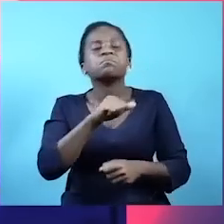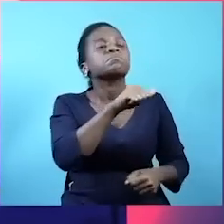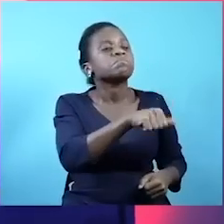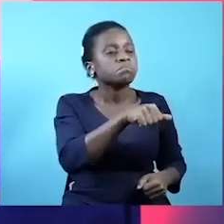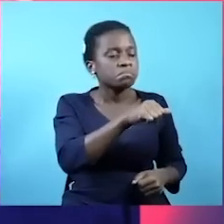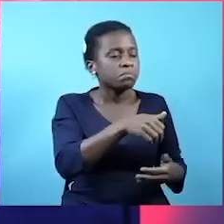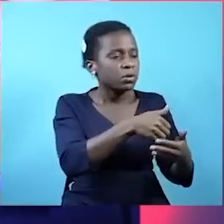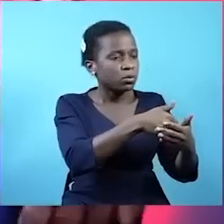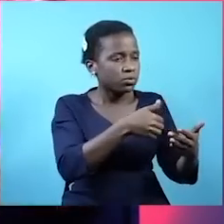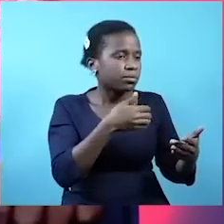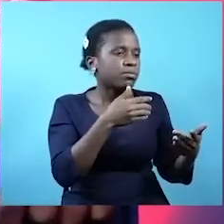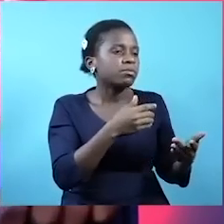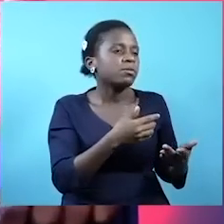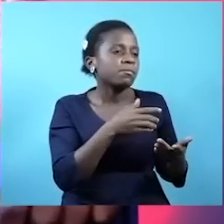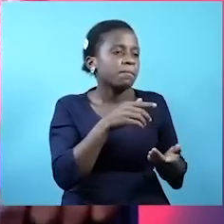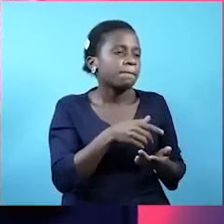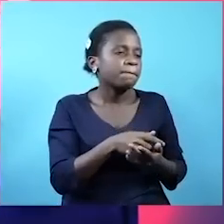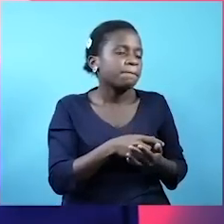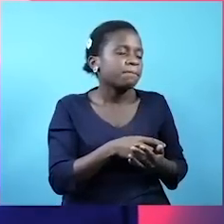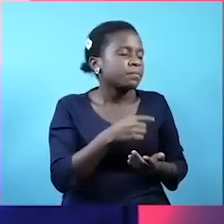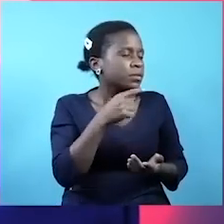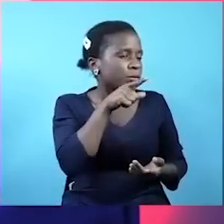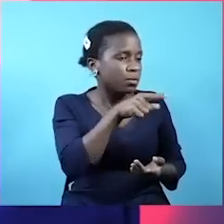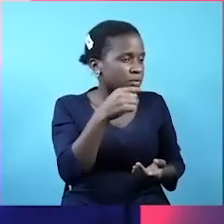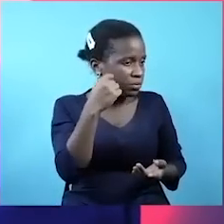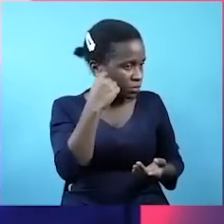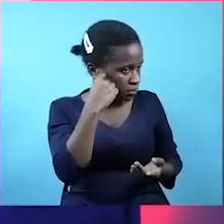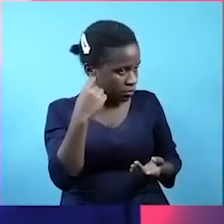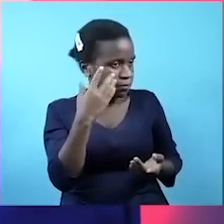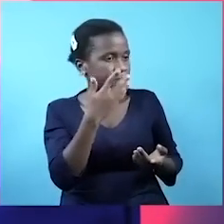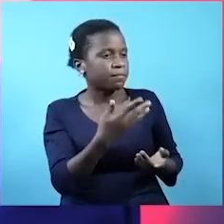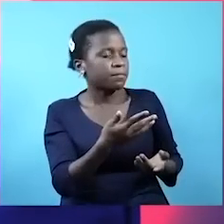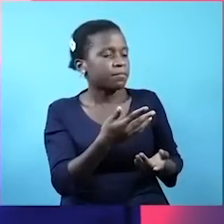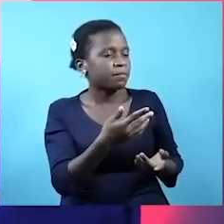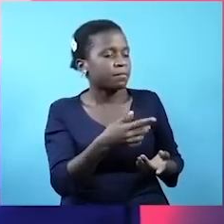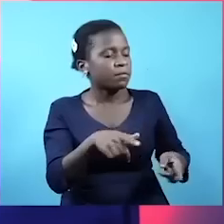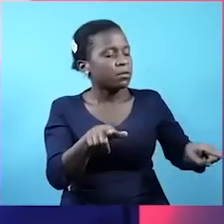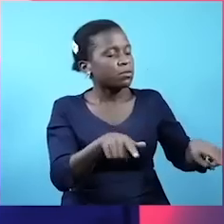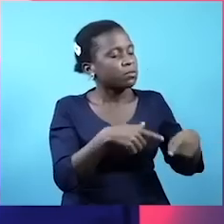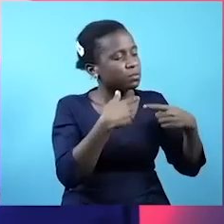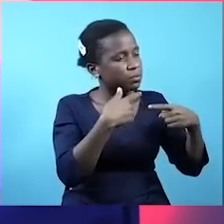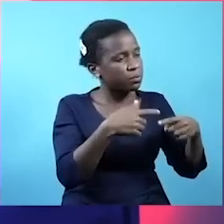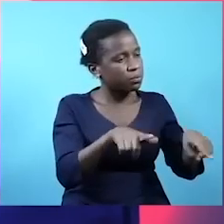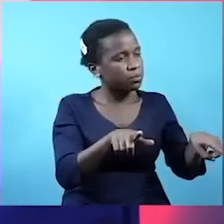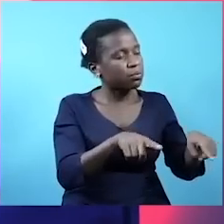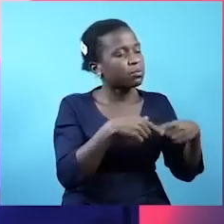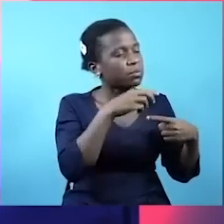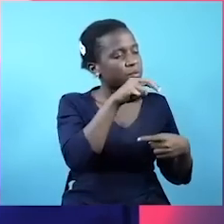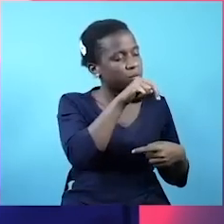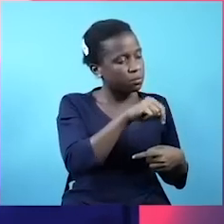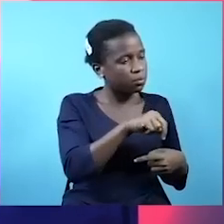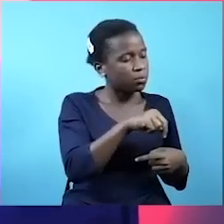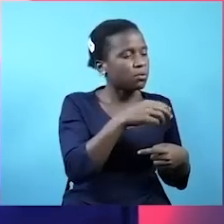Kwa sababu, isikiriza banalambati. Mgogoro ulikuwa nyanungu. Mgogoro ulikuwa goronga.